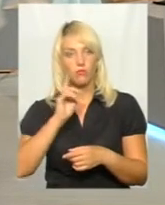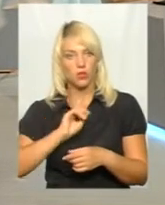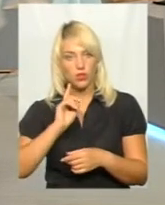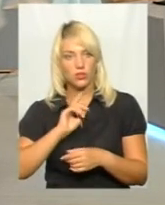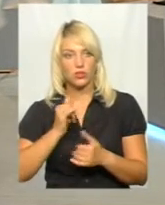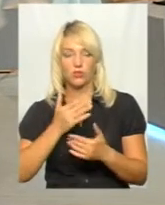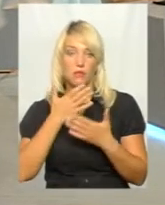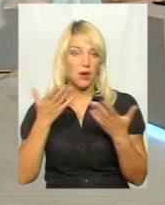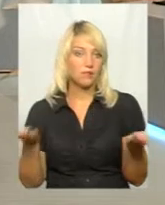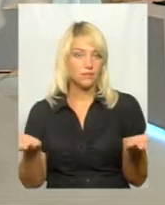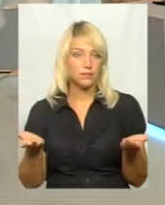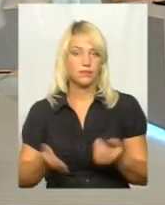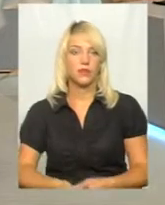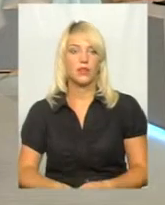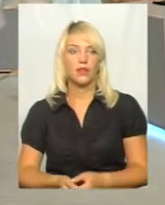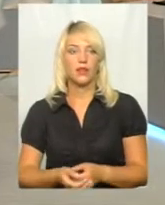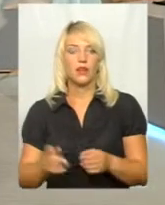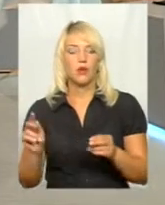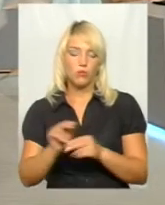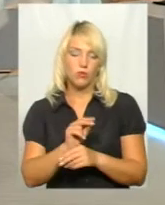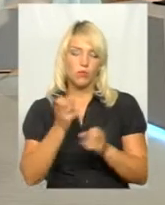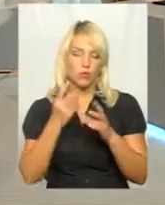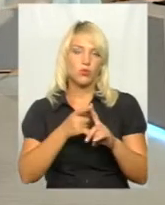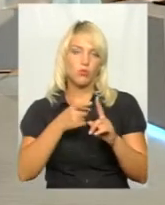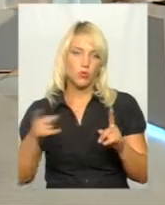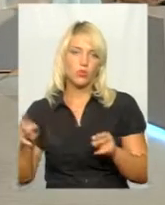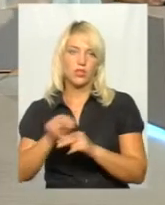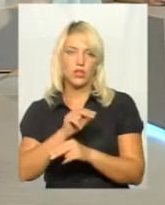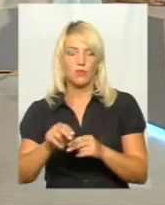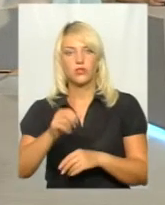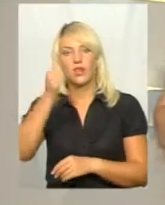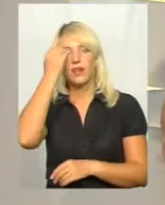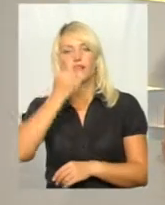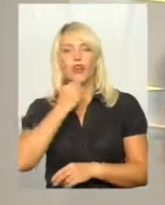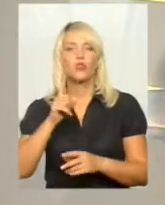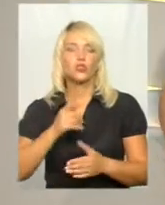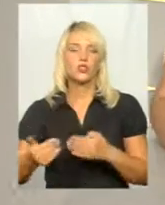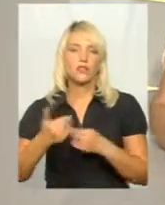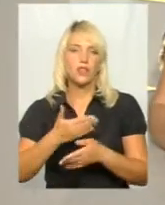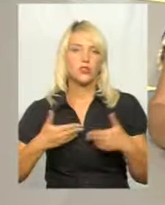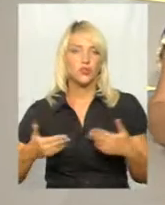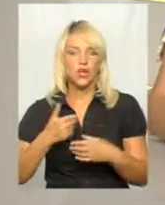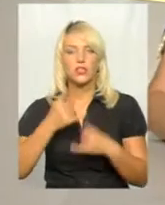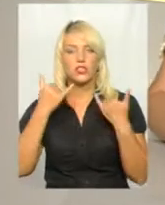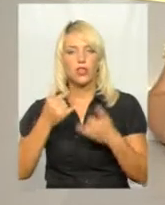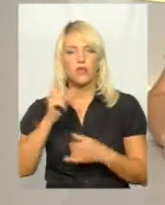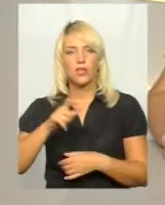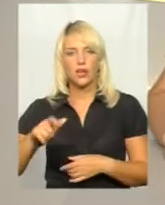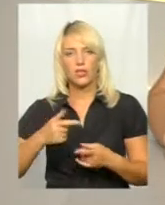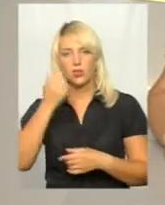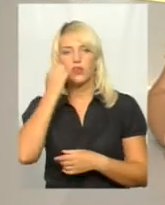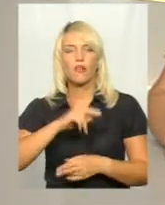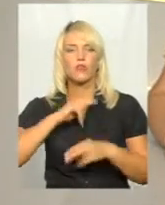йдемо поточним ремонтом. Зрозуміло. Я вам дякую. Дякую, що завітали. Шановні глядачі, я дякую вам за